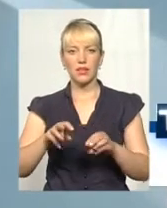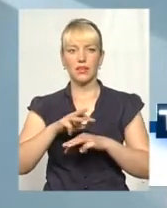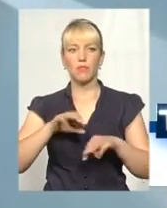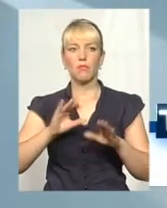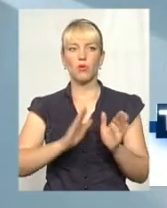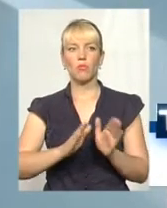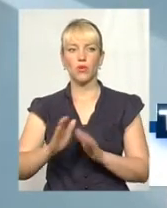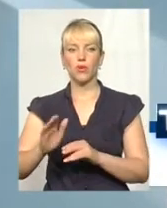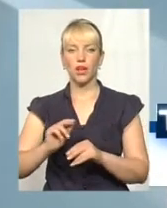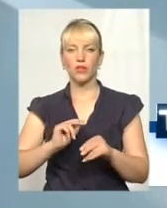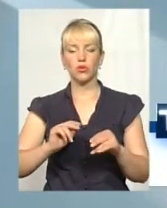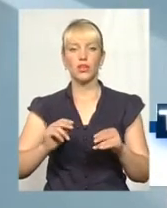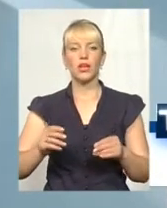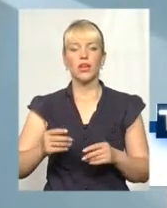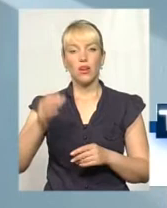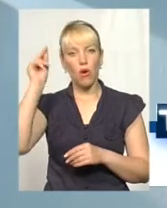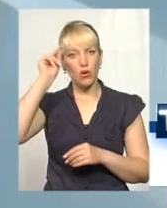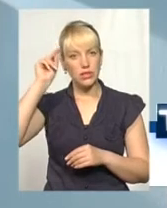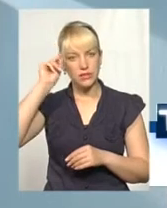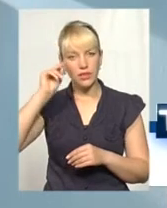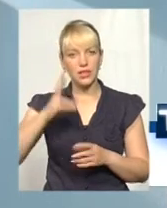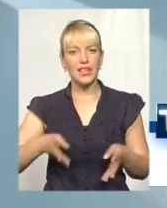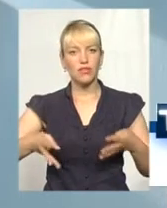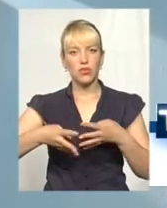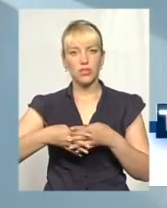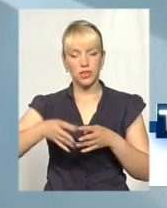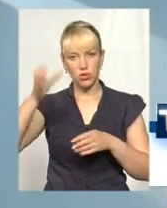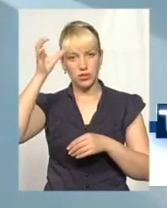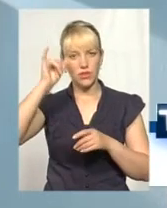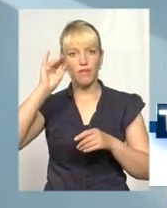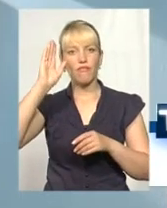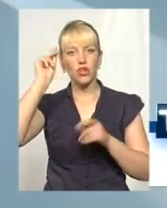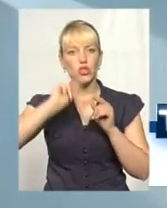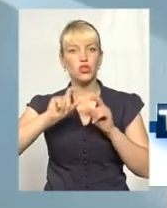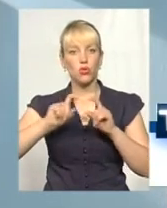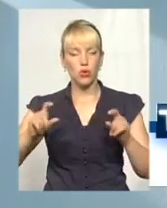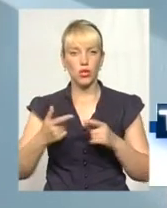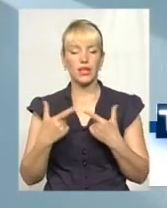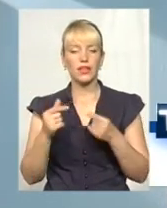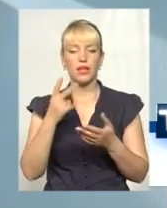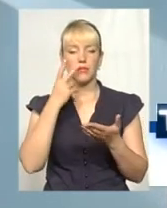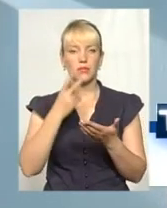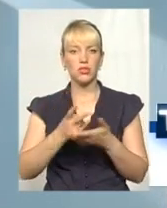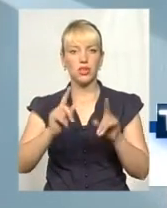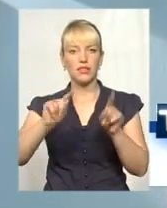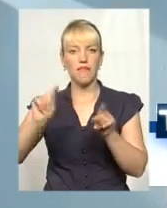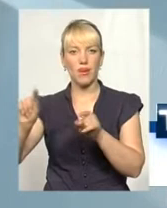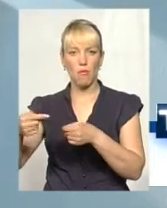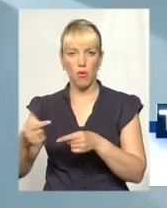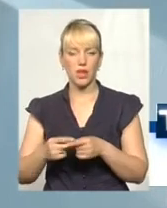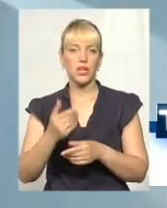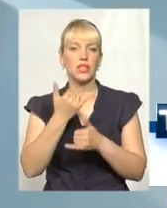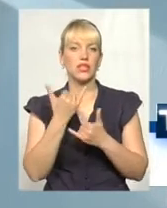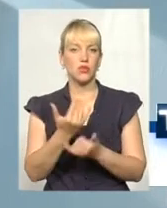інклюзивного навчання в загальноосвітніх навчальних закладах. Де передбачається ряд вимог. І ми